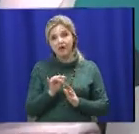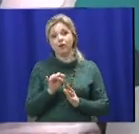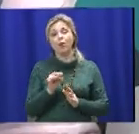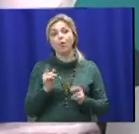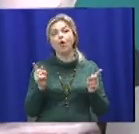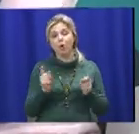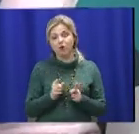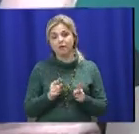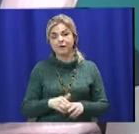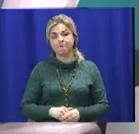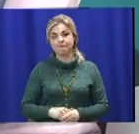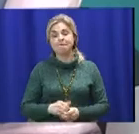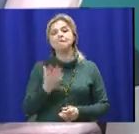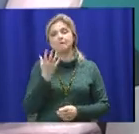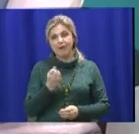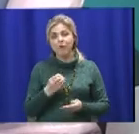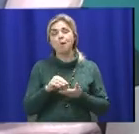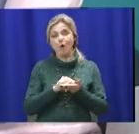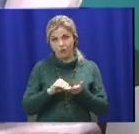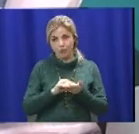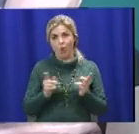коротко. Давайте ще раз коротко.